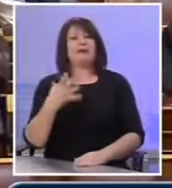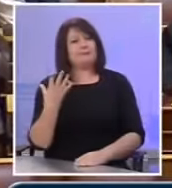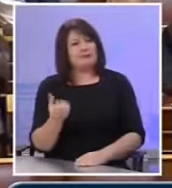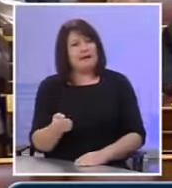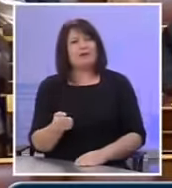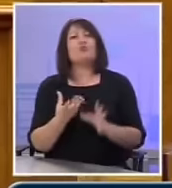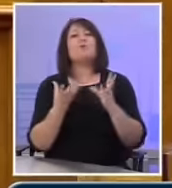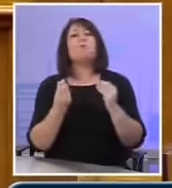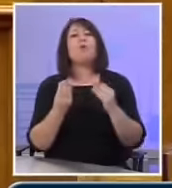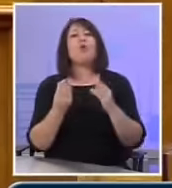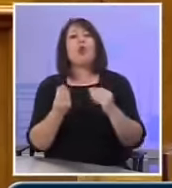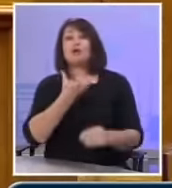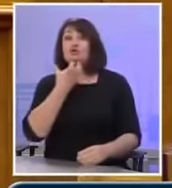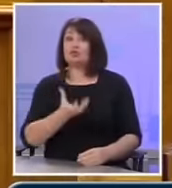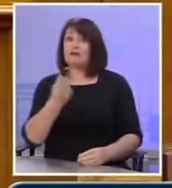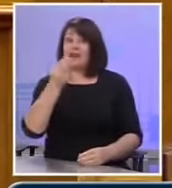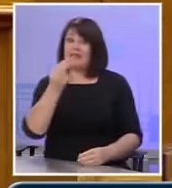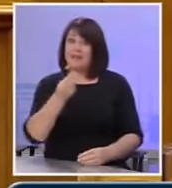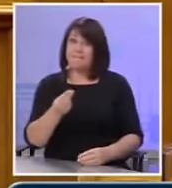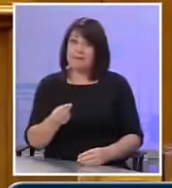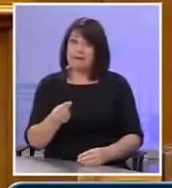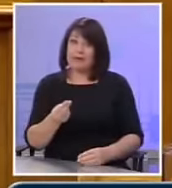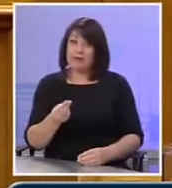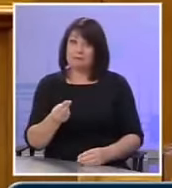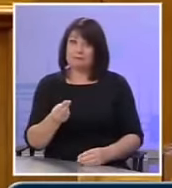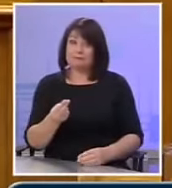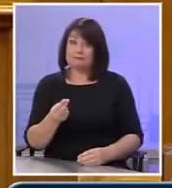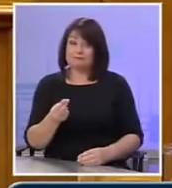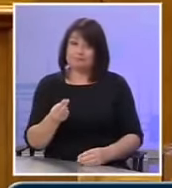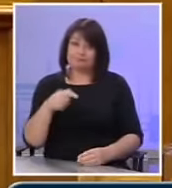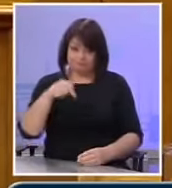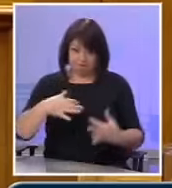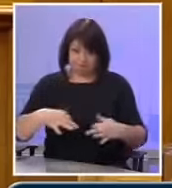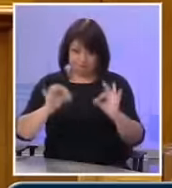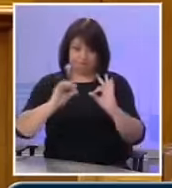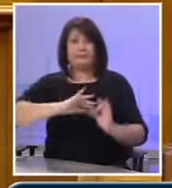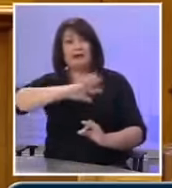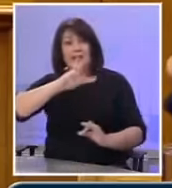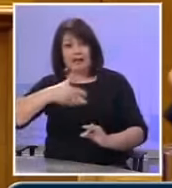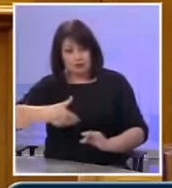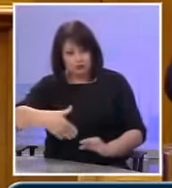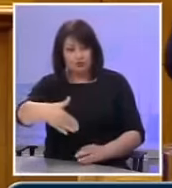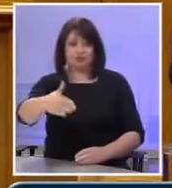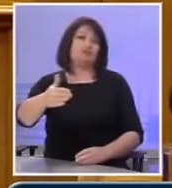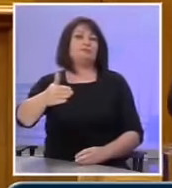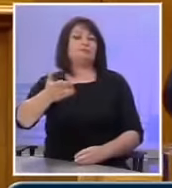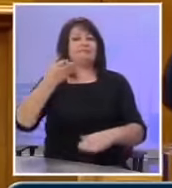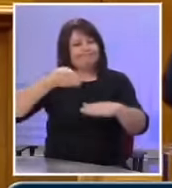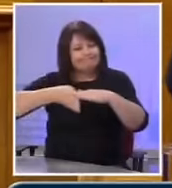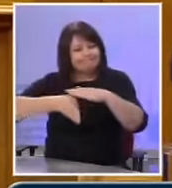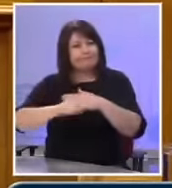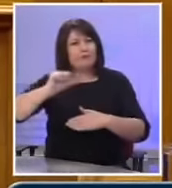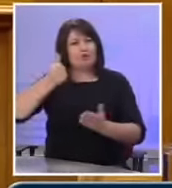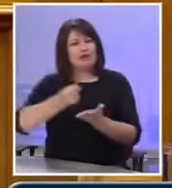πάρα πολλά πολύ σοβαρά ζητήματα που θα αρχίζονται από σήμερα μέχρι να ξεφύγουμε, να περάσει η πρώτη